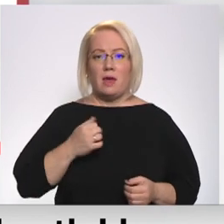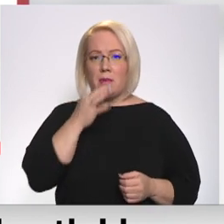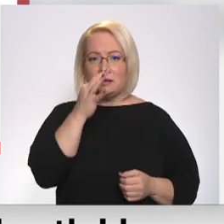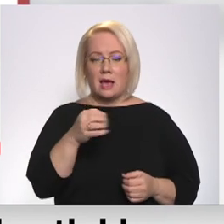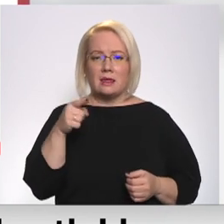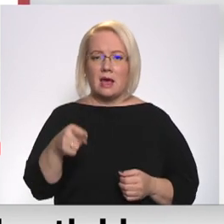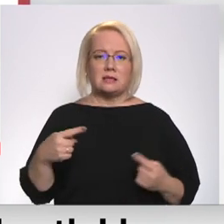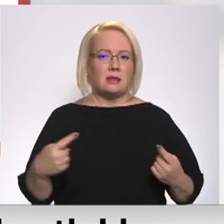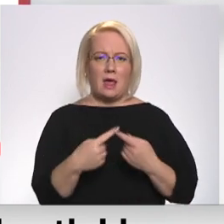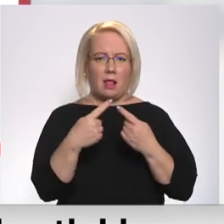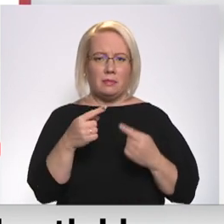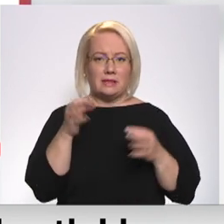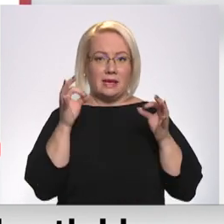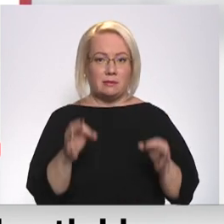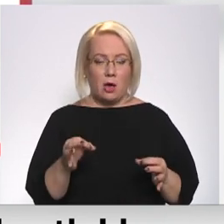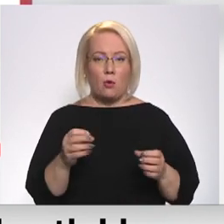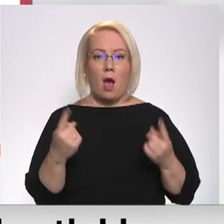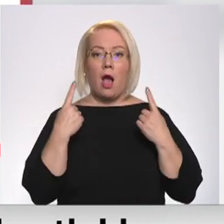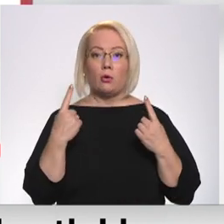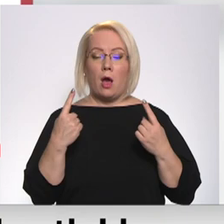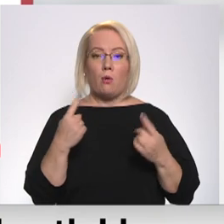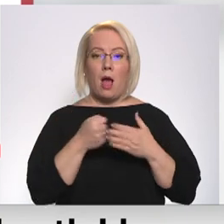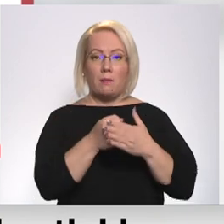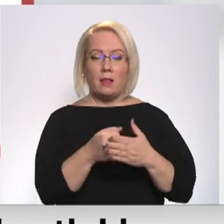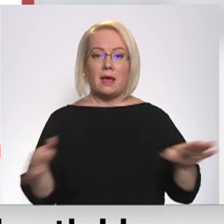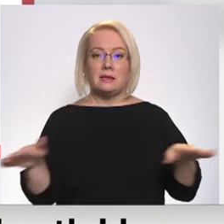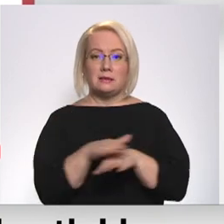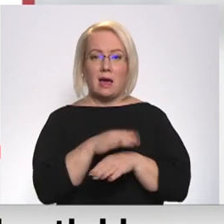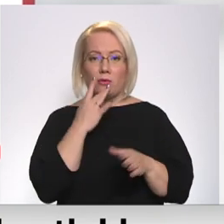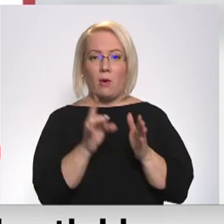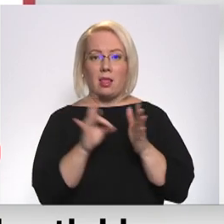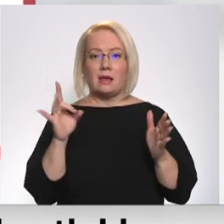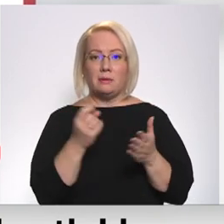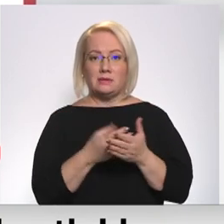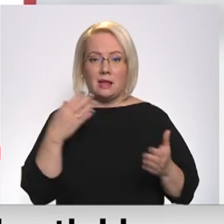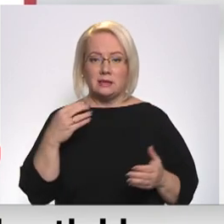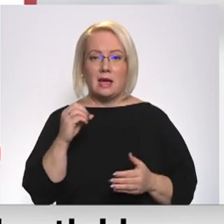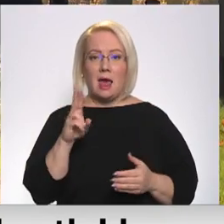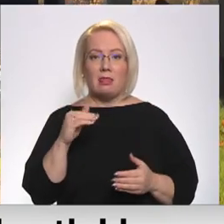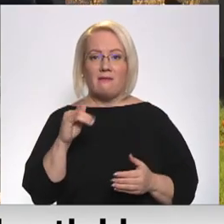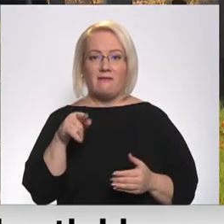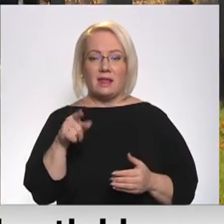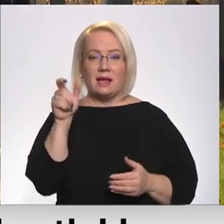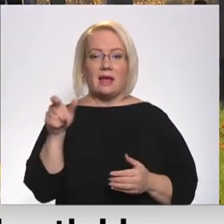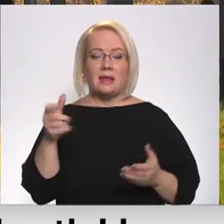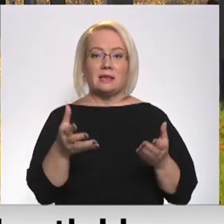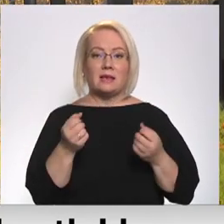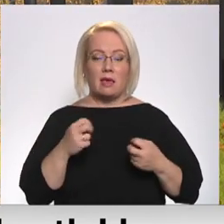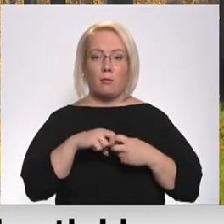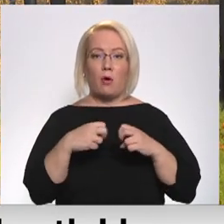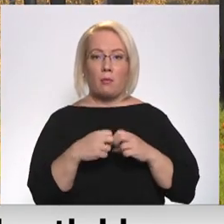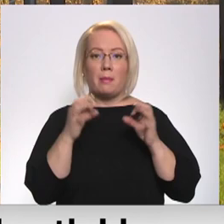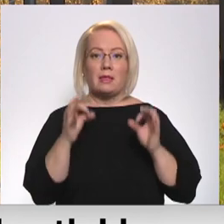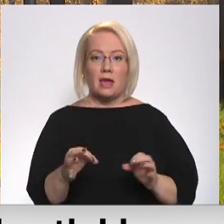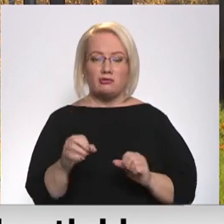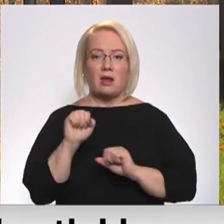īstenībai, jo, piemēram, aktuālo atbalstu, lai sēktu energoresursu sadārdzinājumu, Enefit klienti saņem. Problēmas ir tieši ar